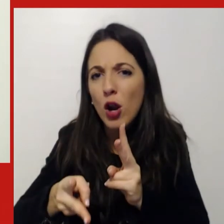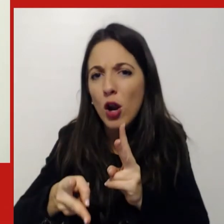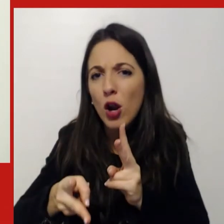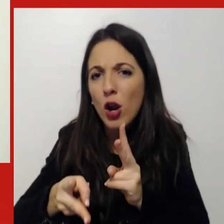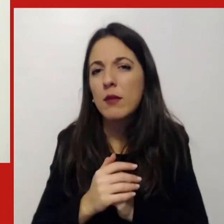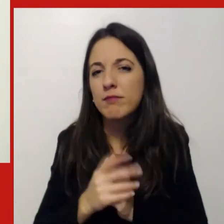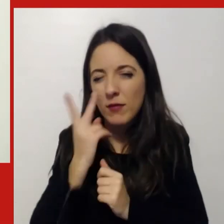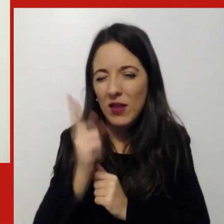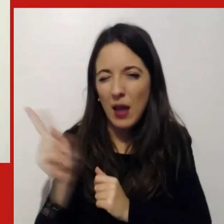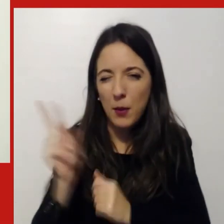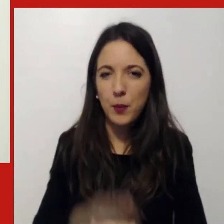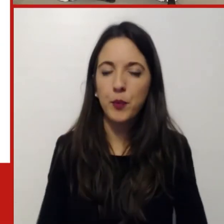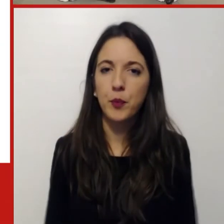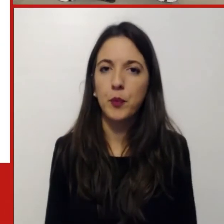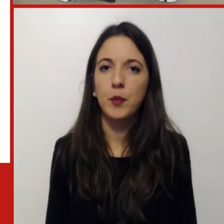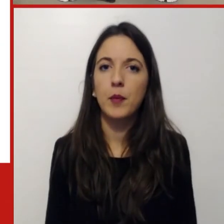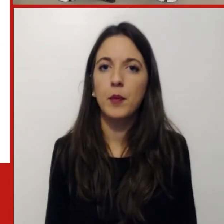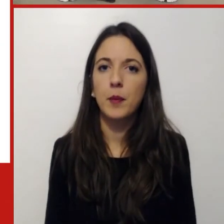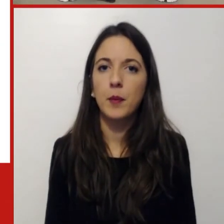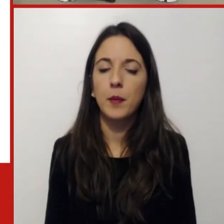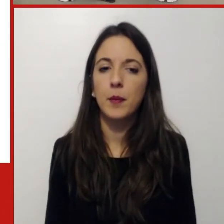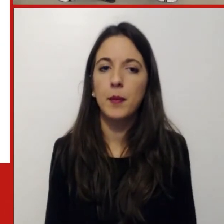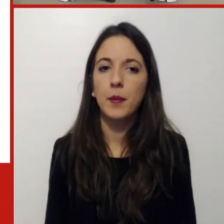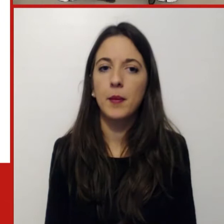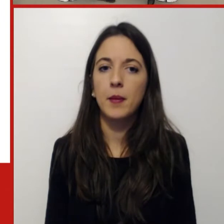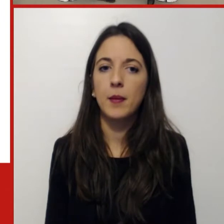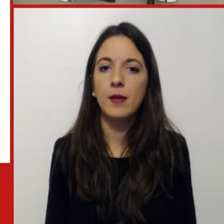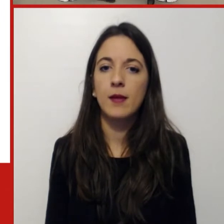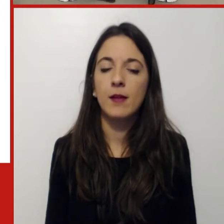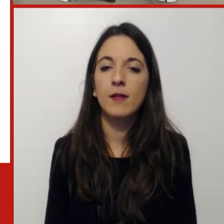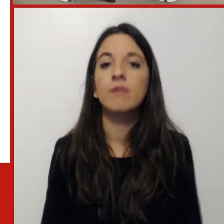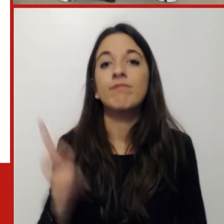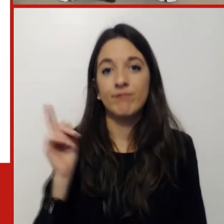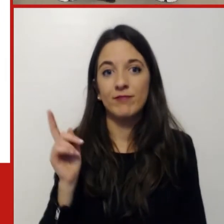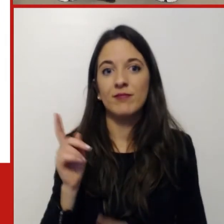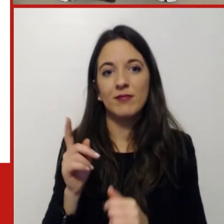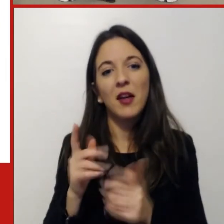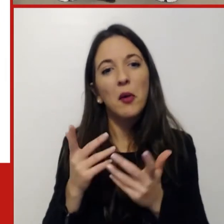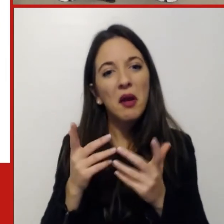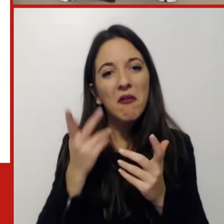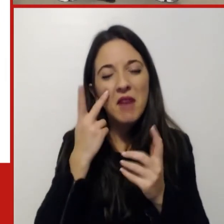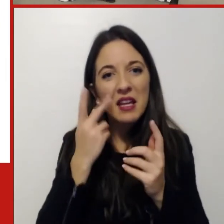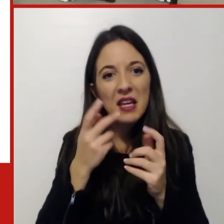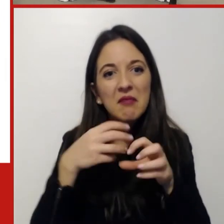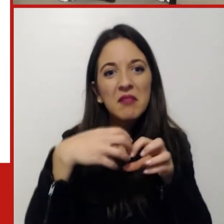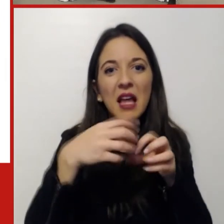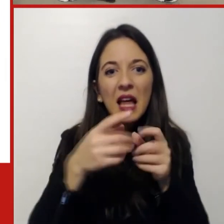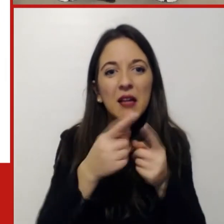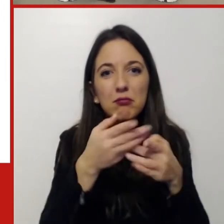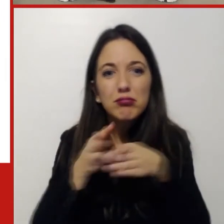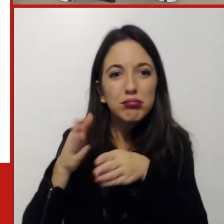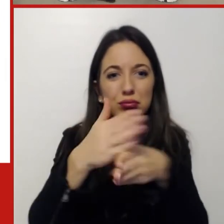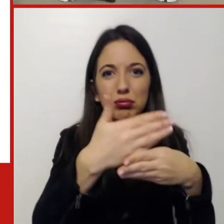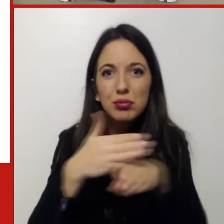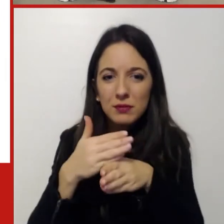Vediamo i risultati. Vediamo i risultati. Eccoci, ecco. In questo caso lo split già è un po' più interessante. Vediamo più della maggioranza